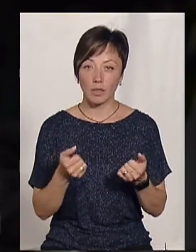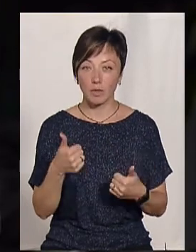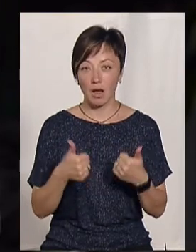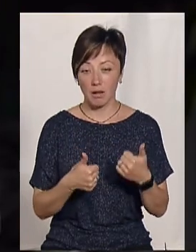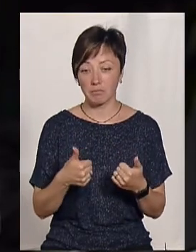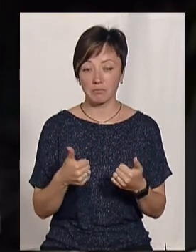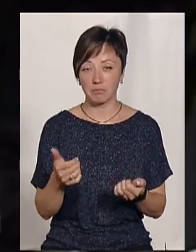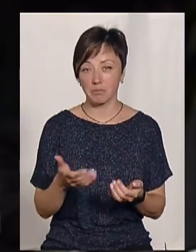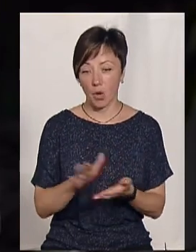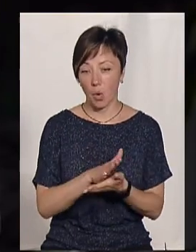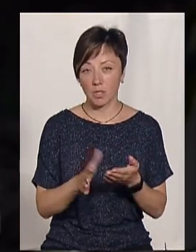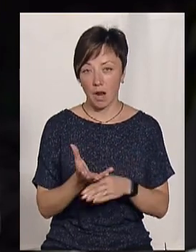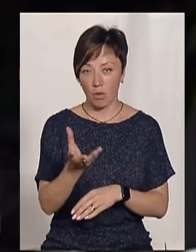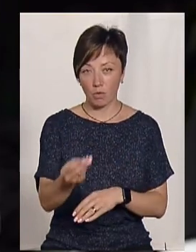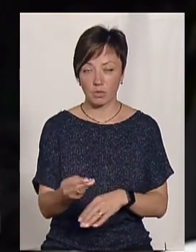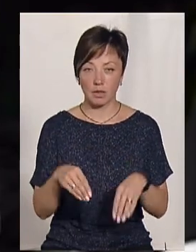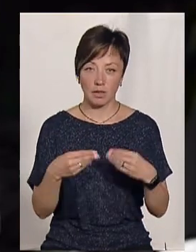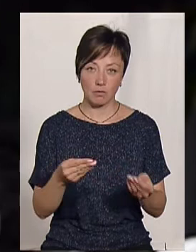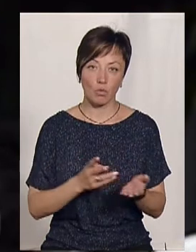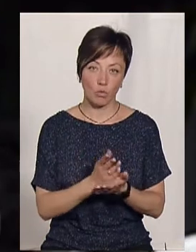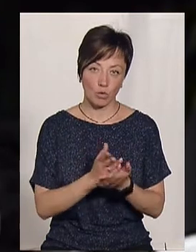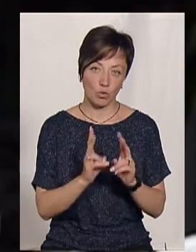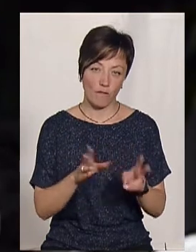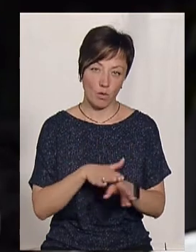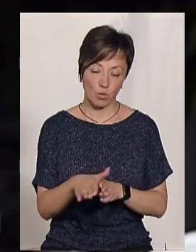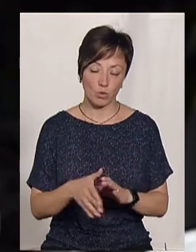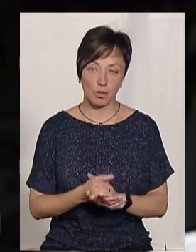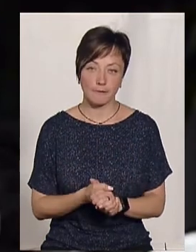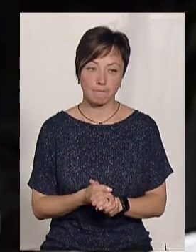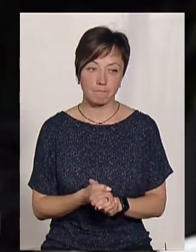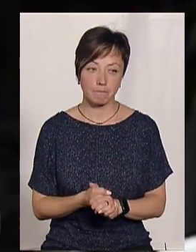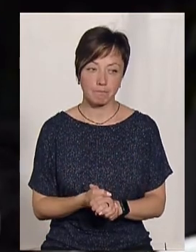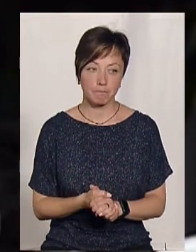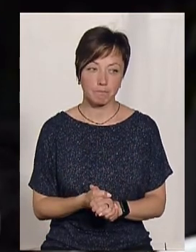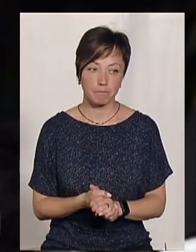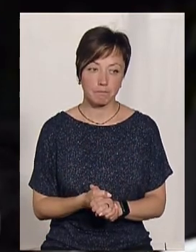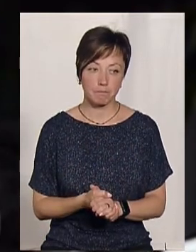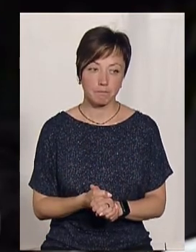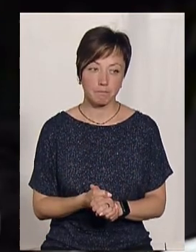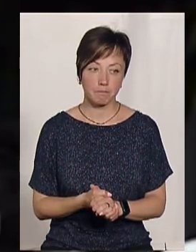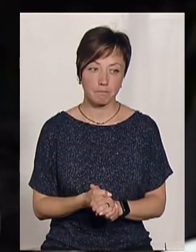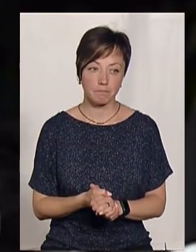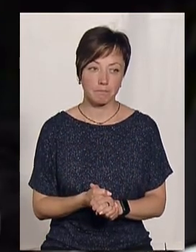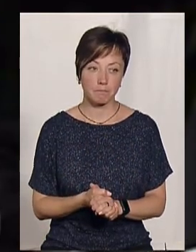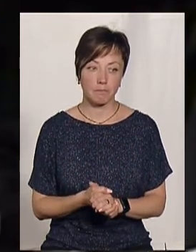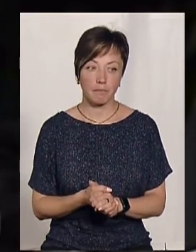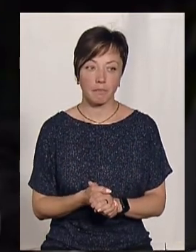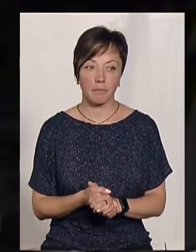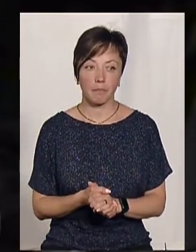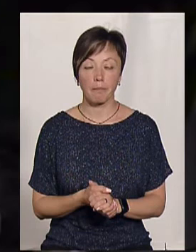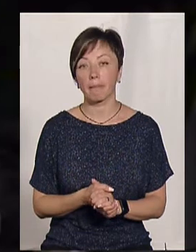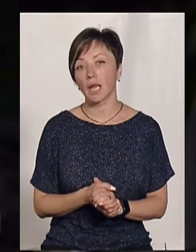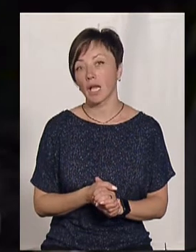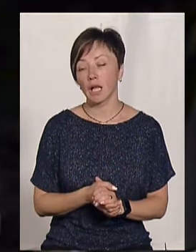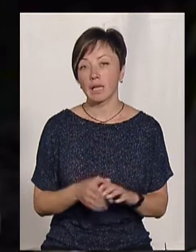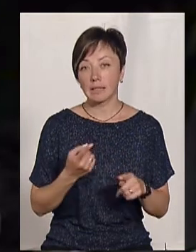розрахується з постачальником послуг, з надавочем послуг, які виконать ці роботи. Це, в свою чергу, дає